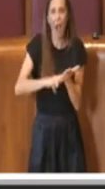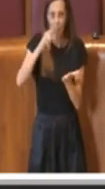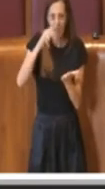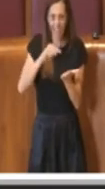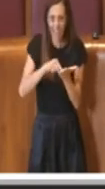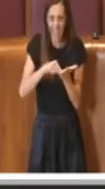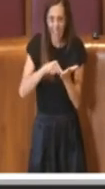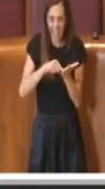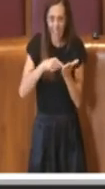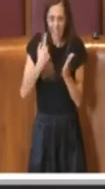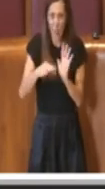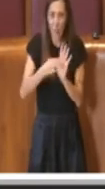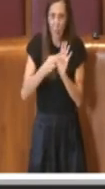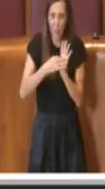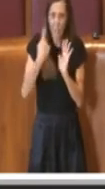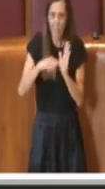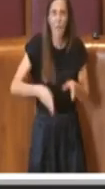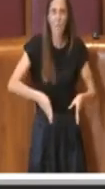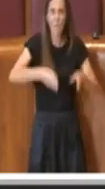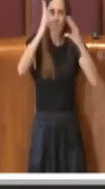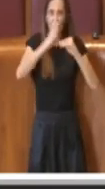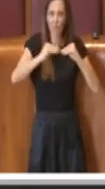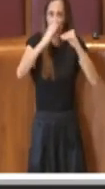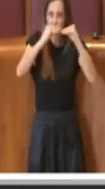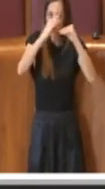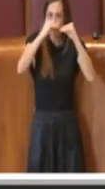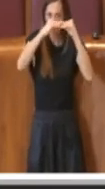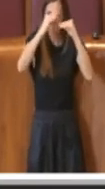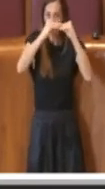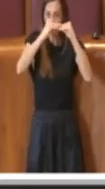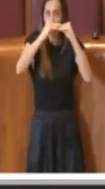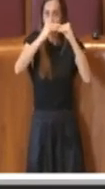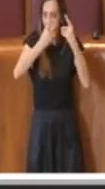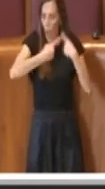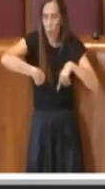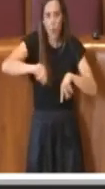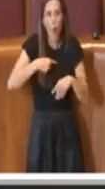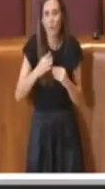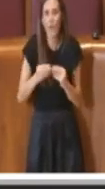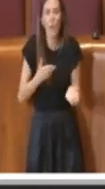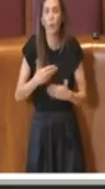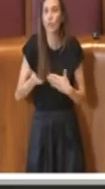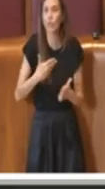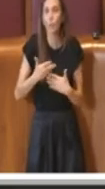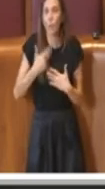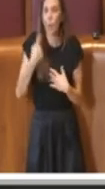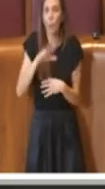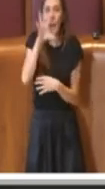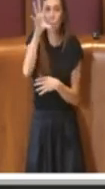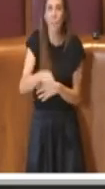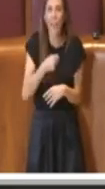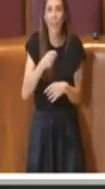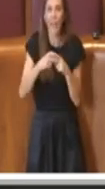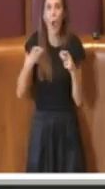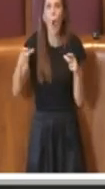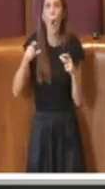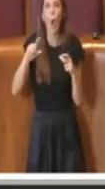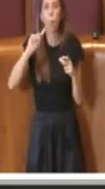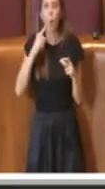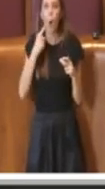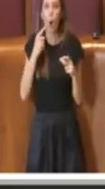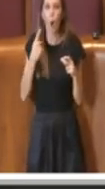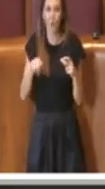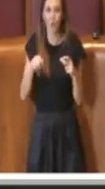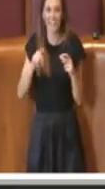previsto per potersi prendere questi bonus, che ricordo sono detrazioni